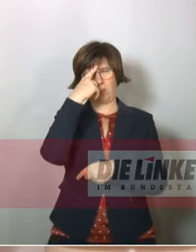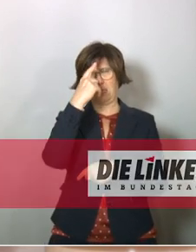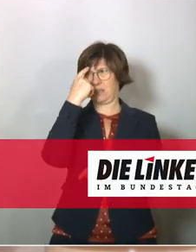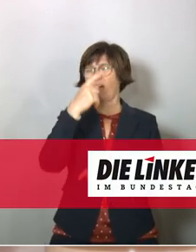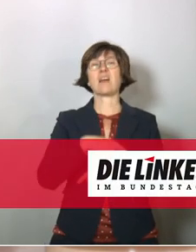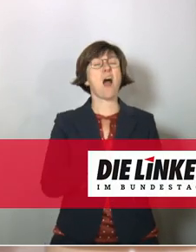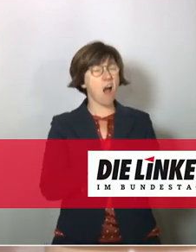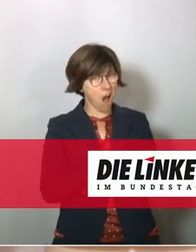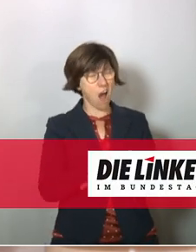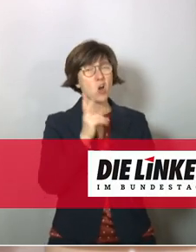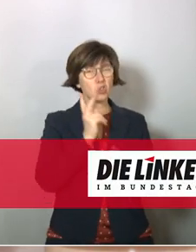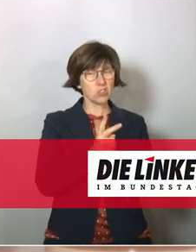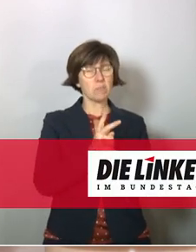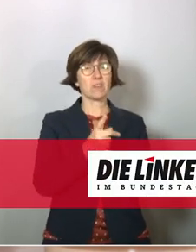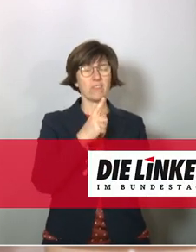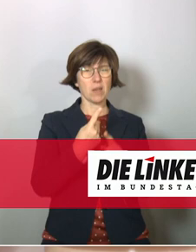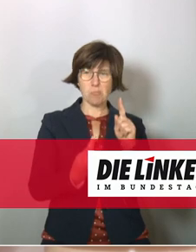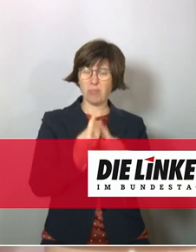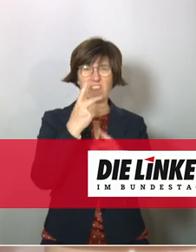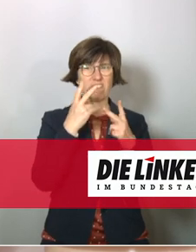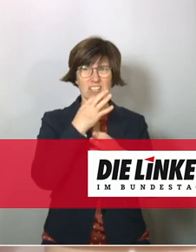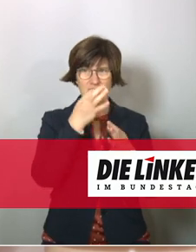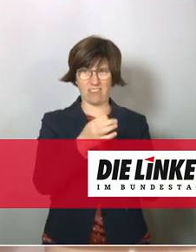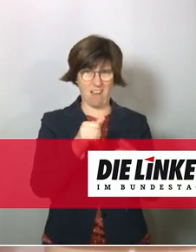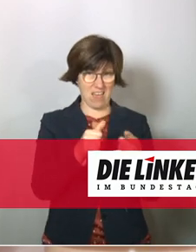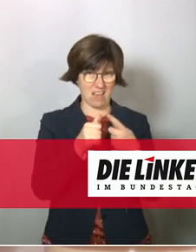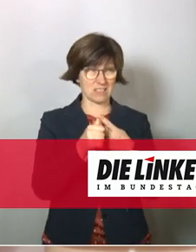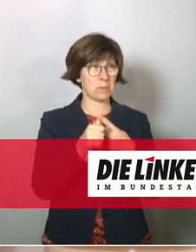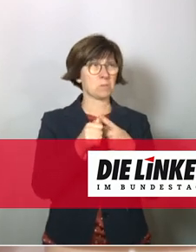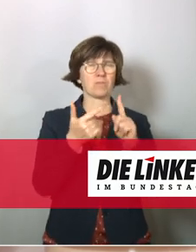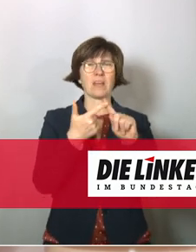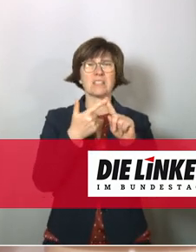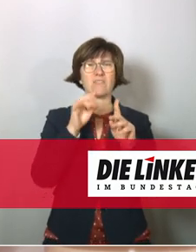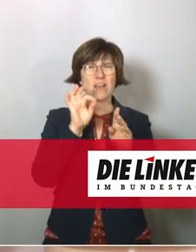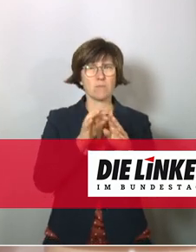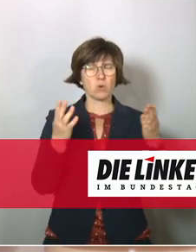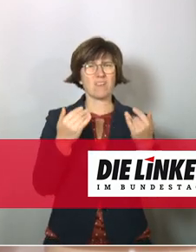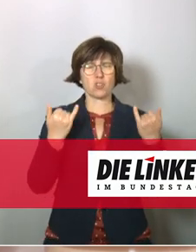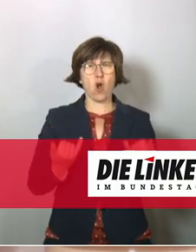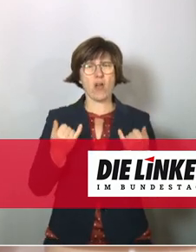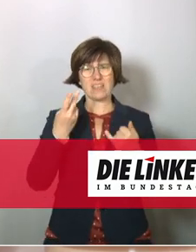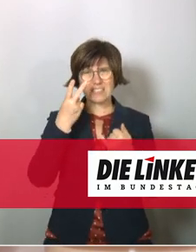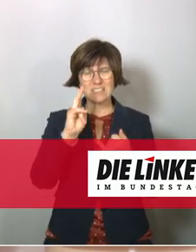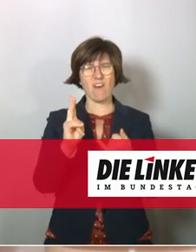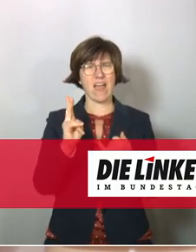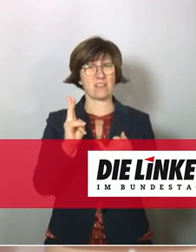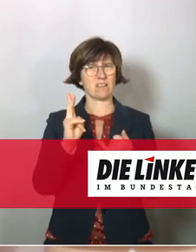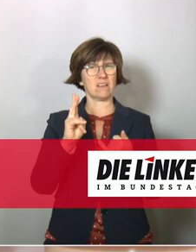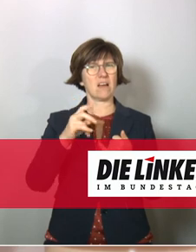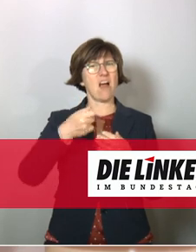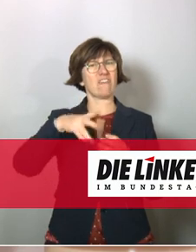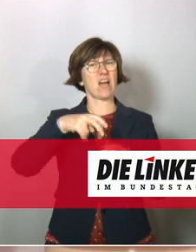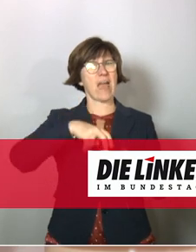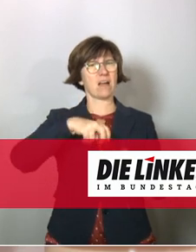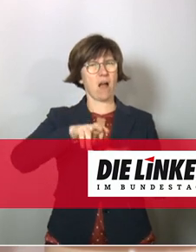ist und denkt, das ist aber echt wichtig. Erster Punkt. Zweiter Punkt, das ist heute der zweite Freigang, den ich